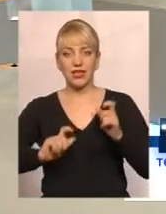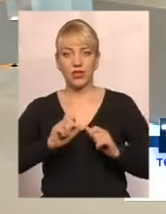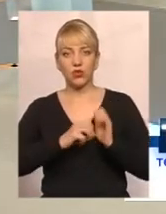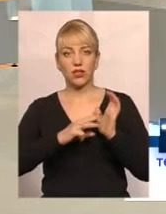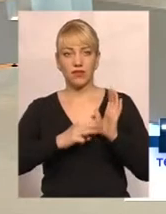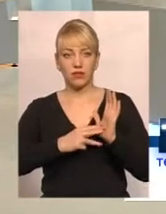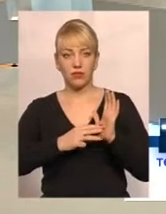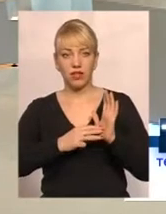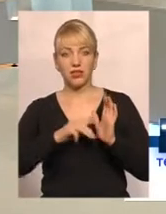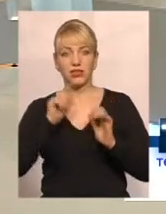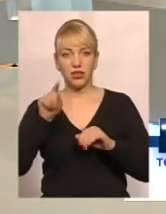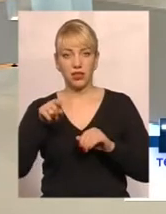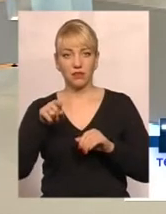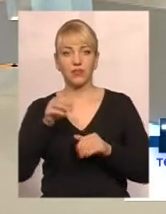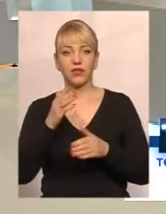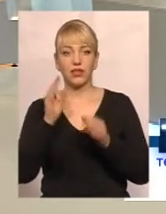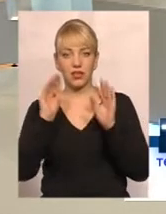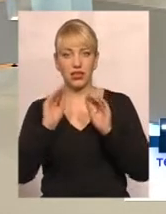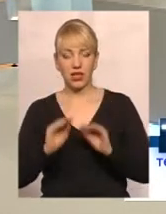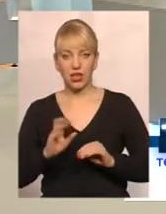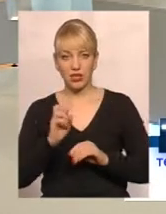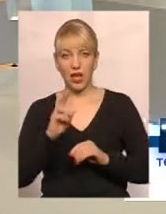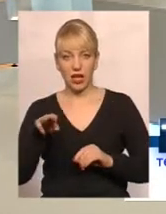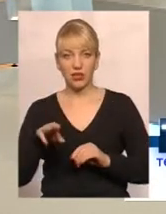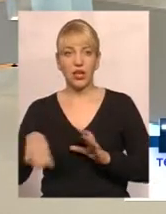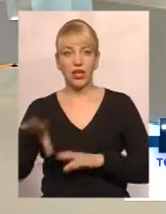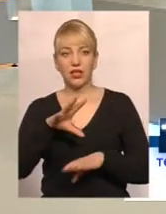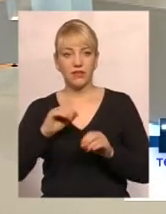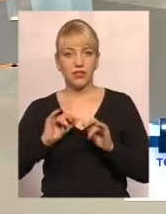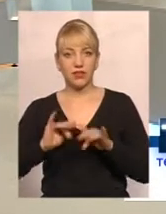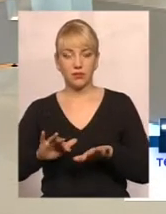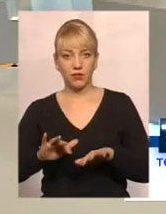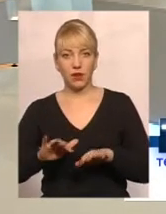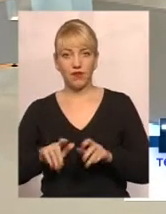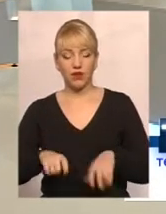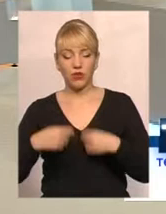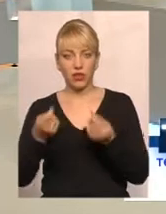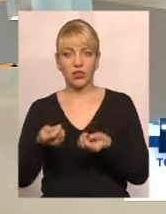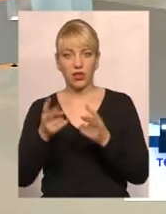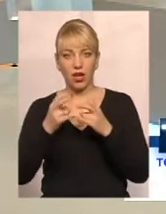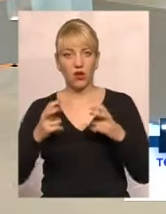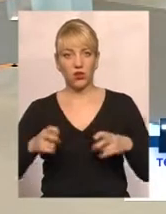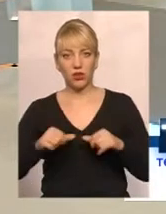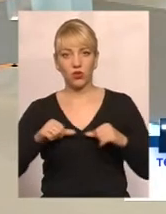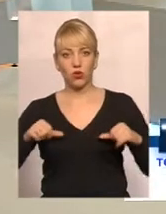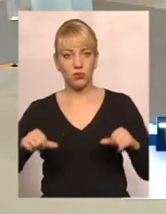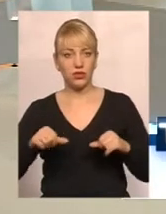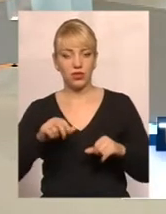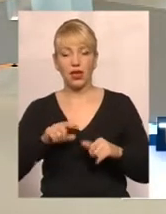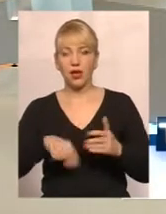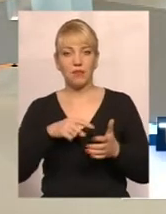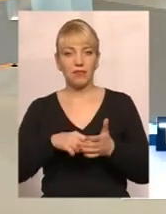і, відповідно, там складається акт, вся справа виноситься на розгляд комісії міської конкуму,